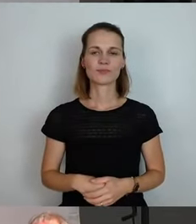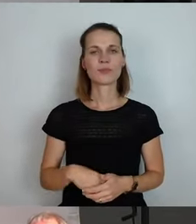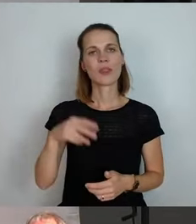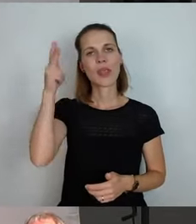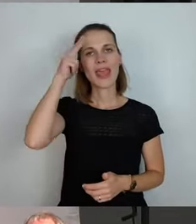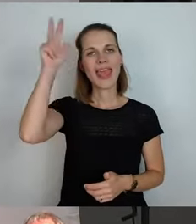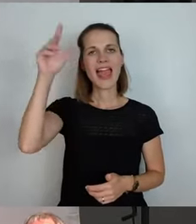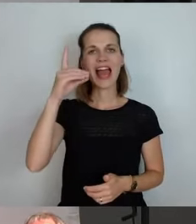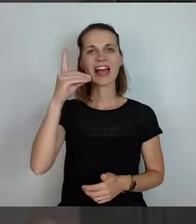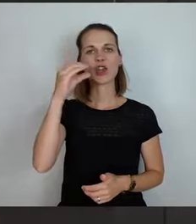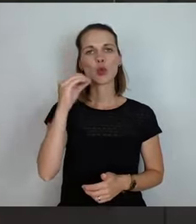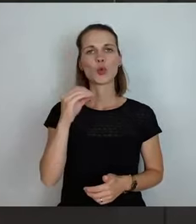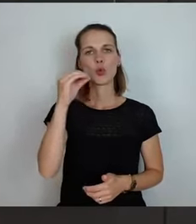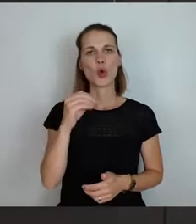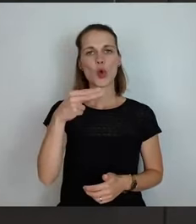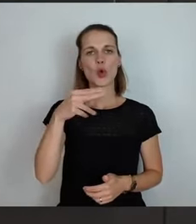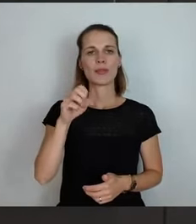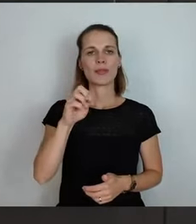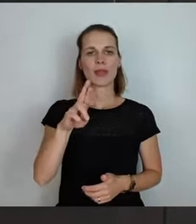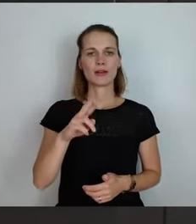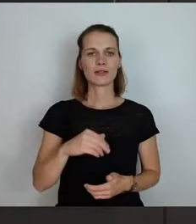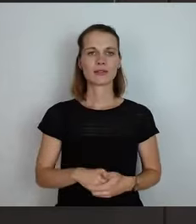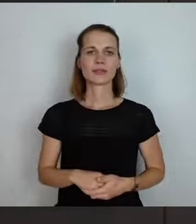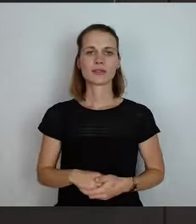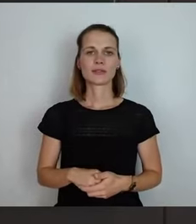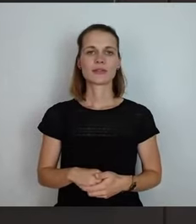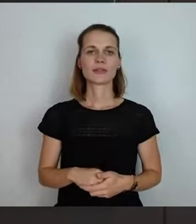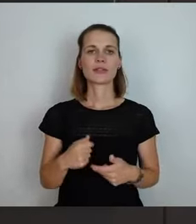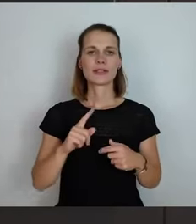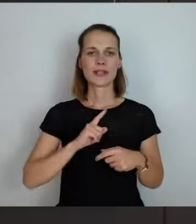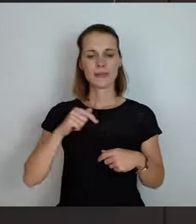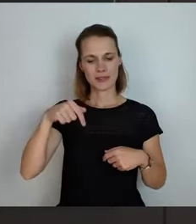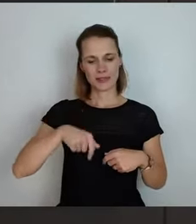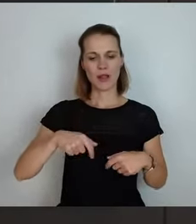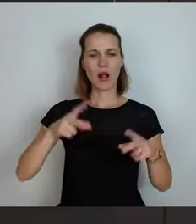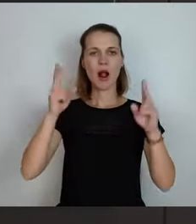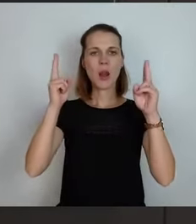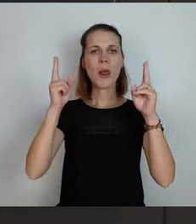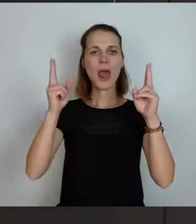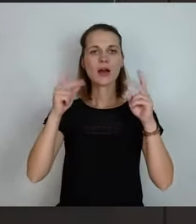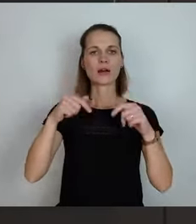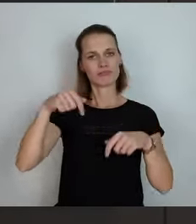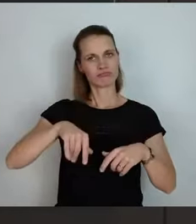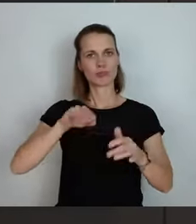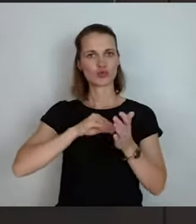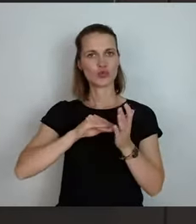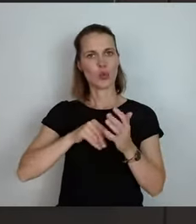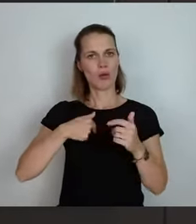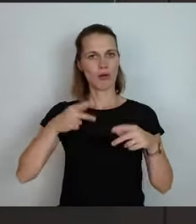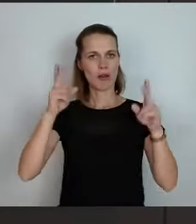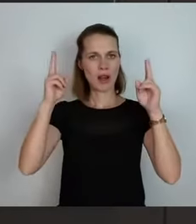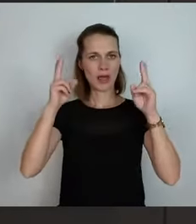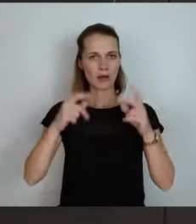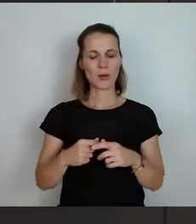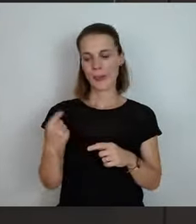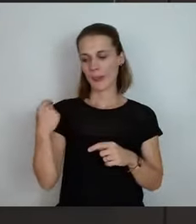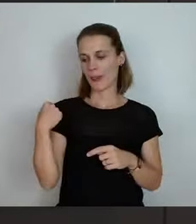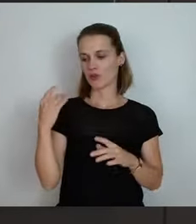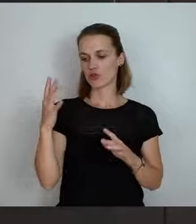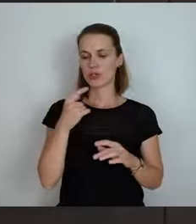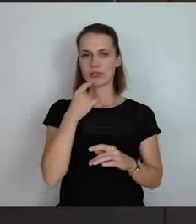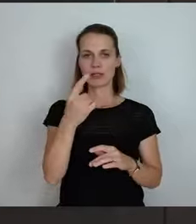Sehr geehrter Herr mein Name ist Dönert, ich bin hier Lehrer an der hiesigen Einrichtung und es wurde ja soeben jetzt der